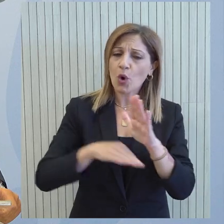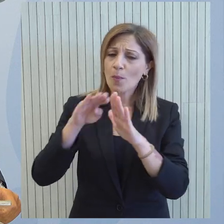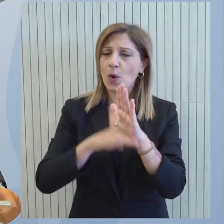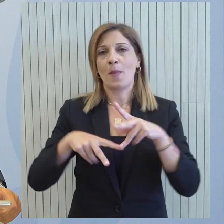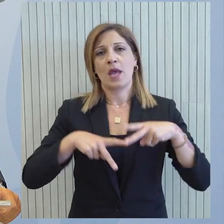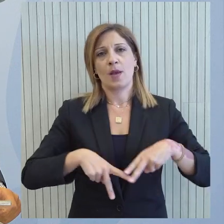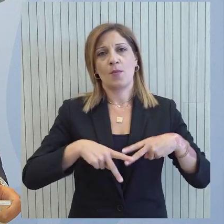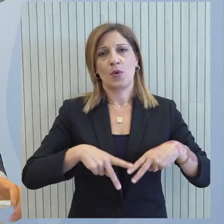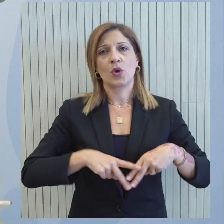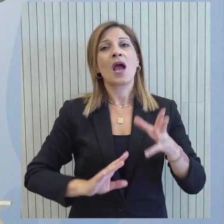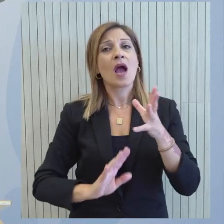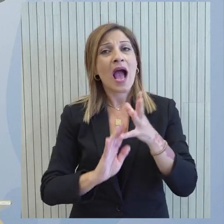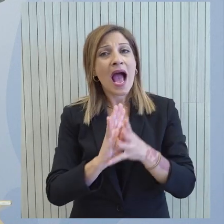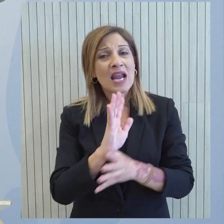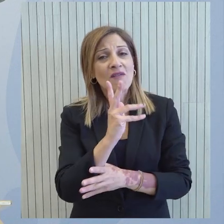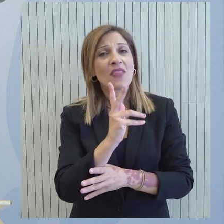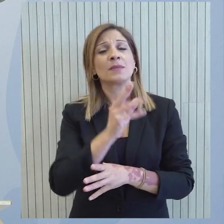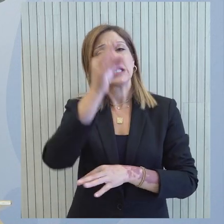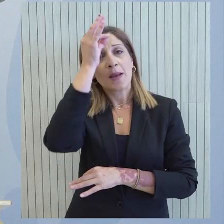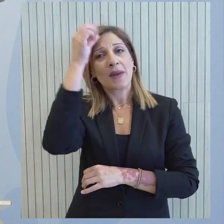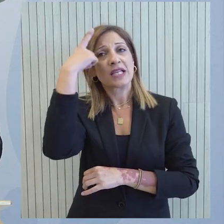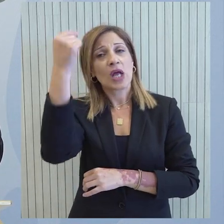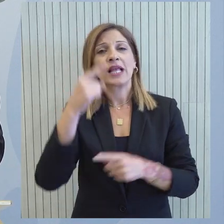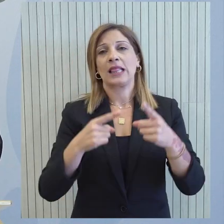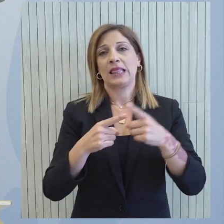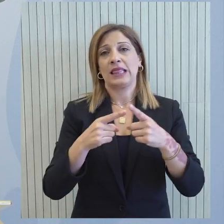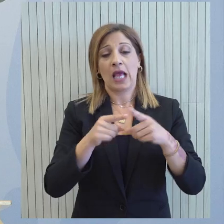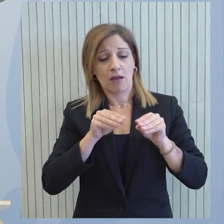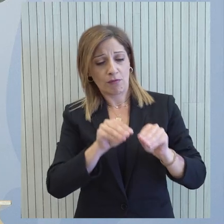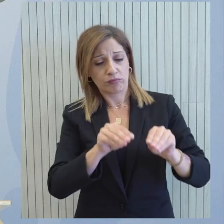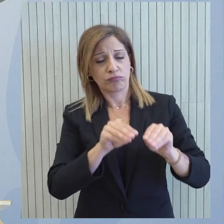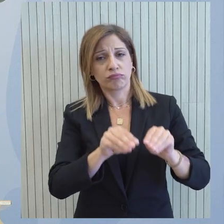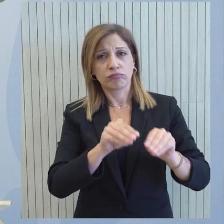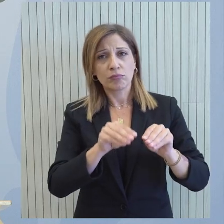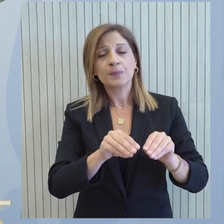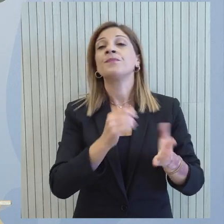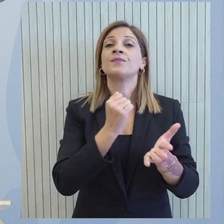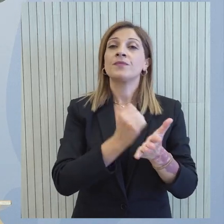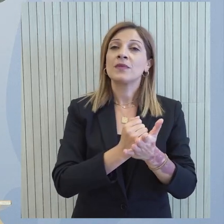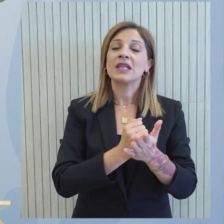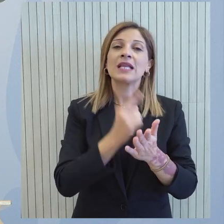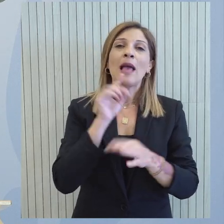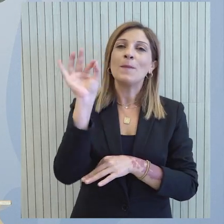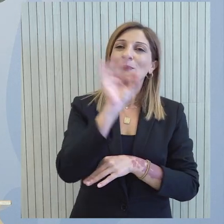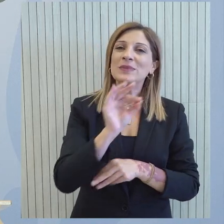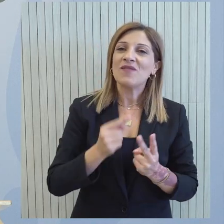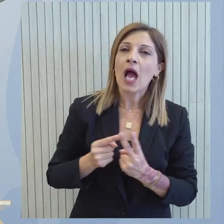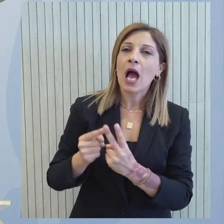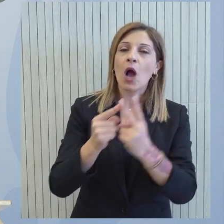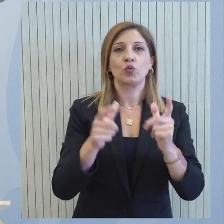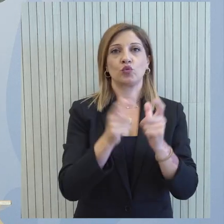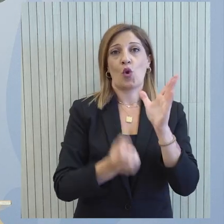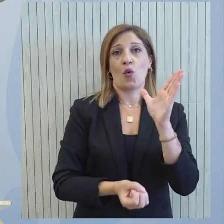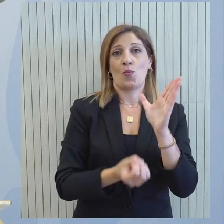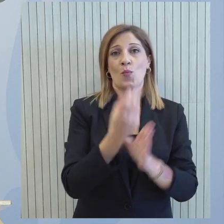αλφαβητισμού, στην αναβάθμιση της μέσης τεχνικής και παντυματικής εκπαίδευσης και κατάρτισης, στην μετάβαση στο ψηφιακό σχολείο,